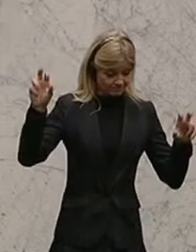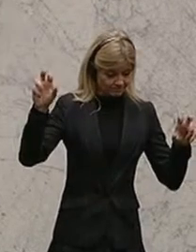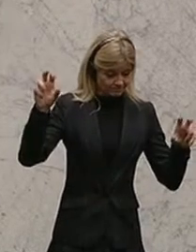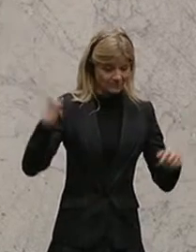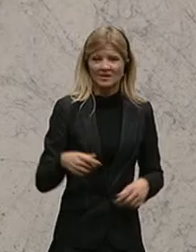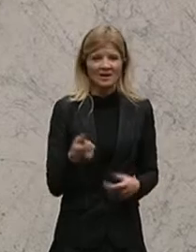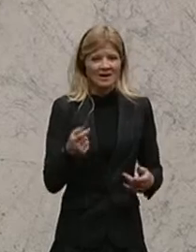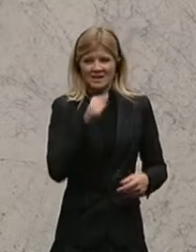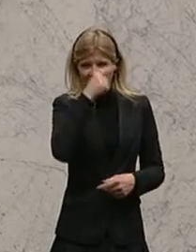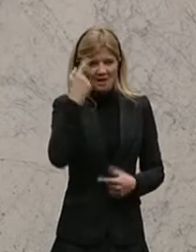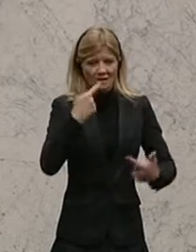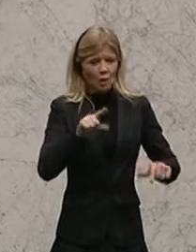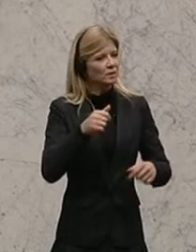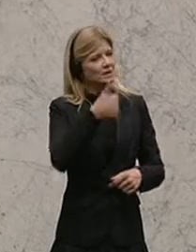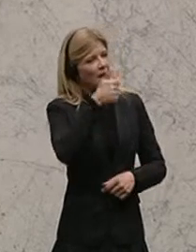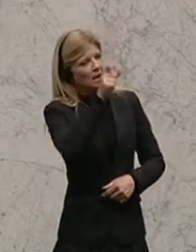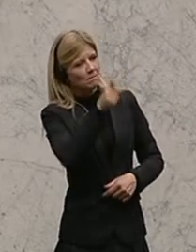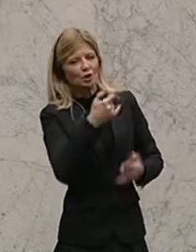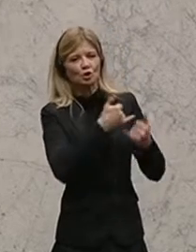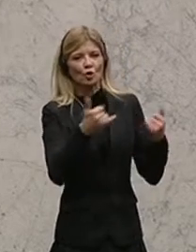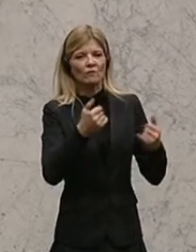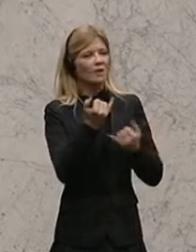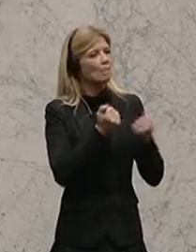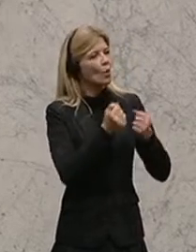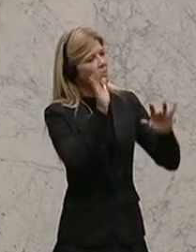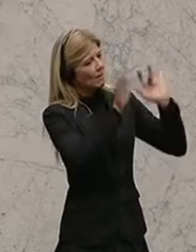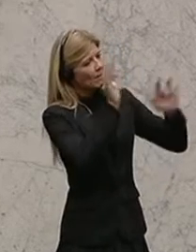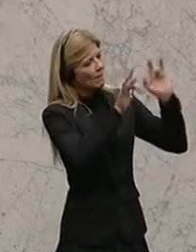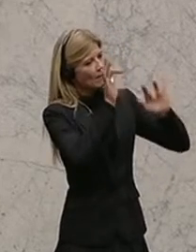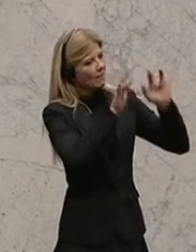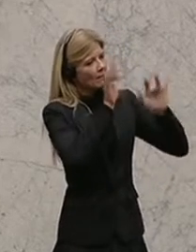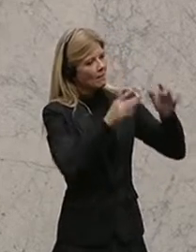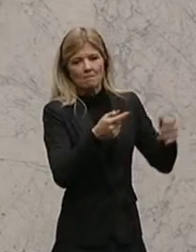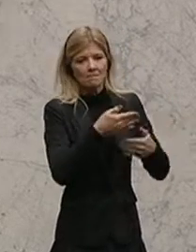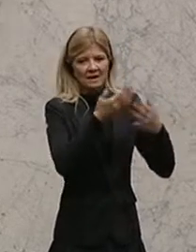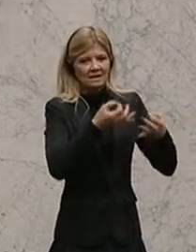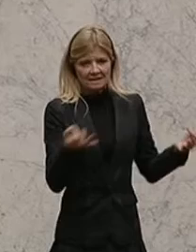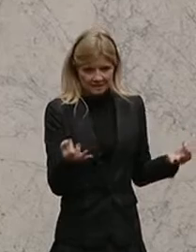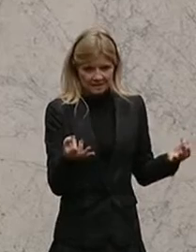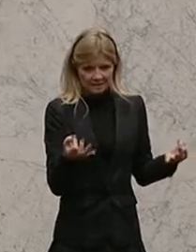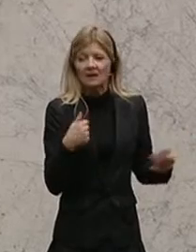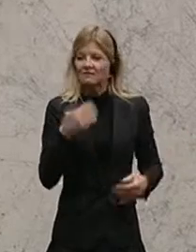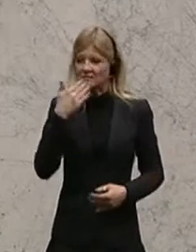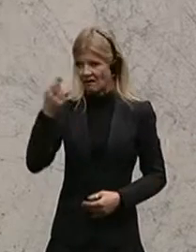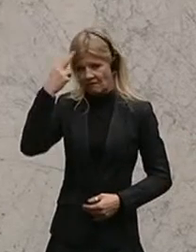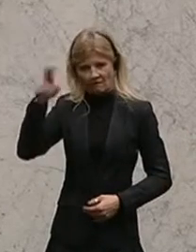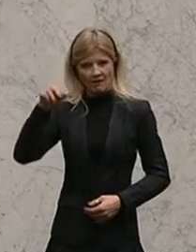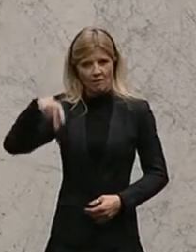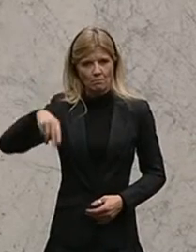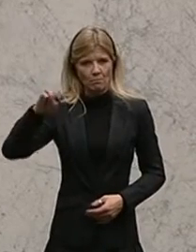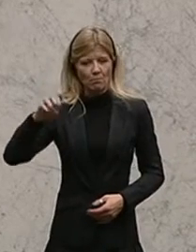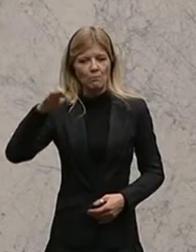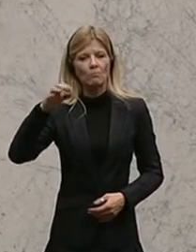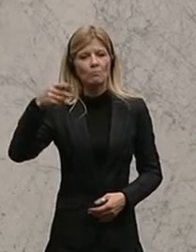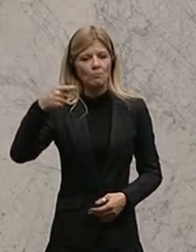Pranger zu stellen. Herr Bogorchek, danke für diese Stellungnahme. Sie steht im Einklang mit dem Appell